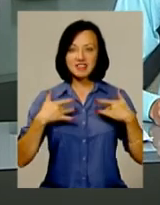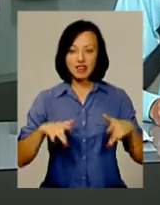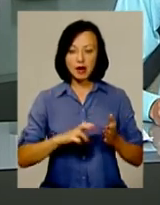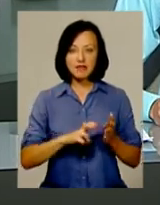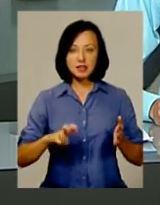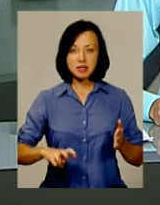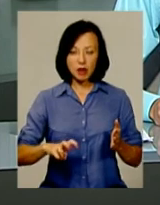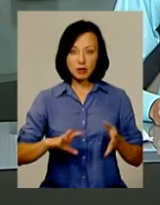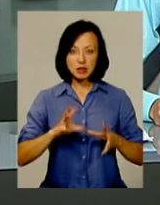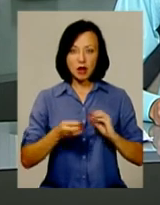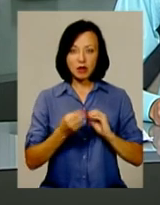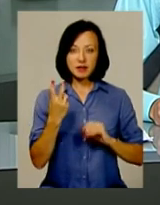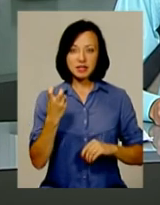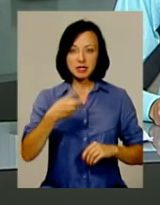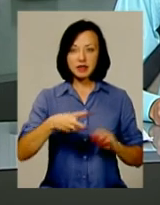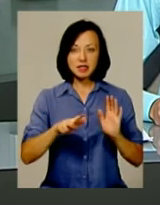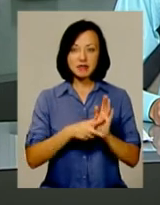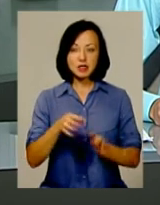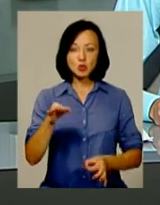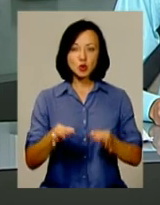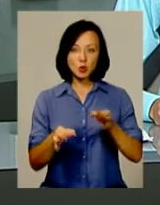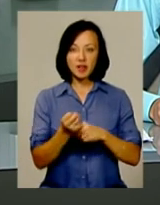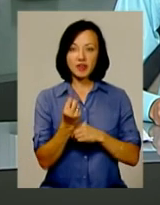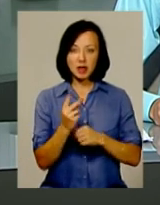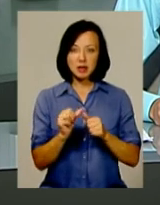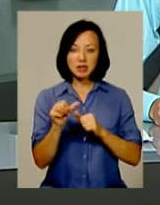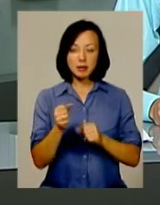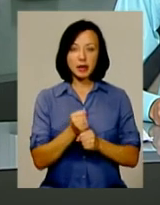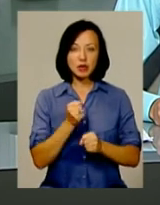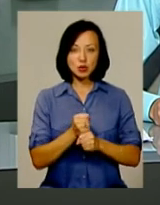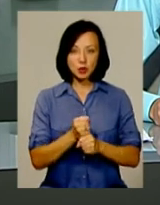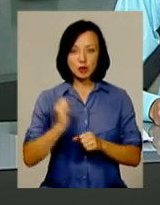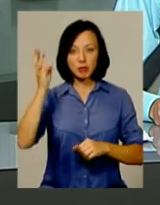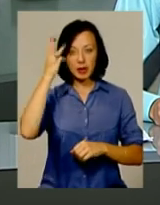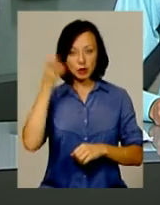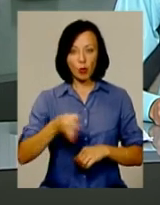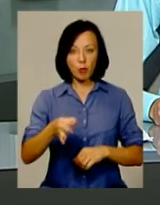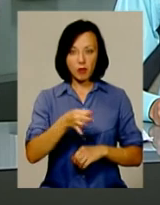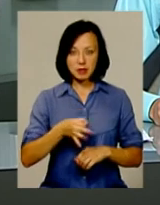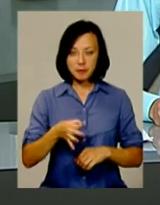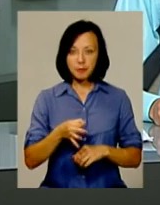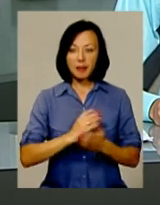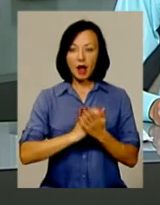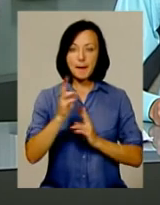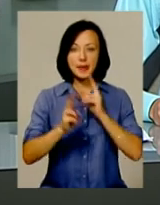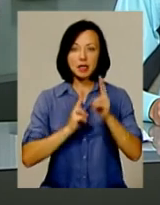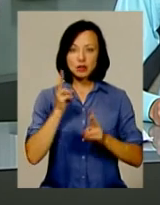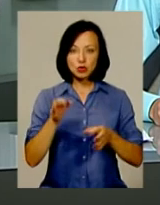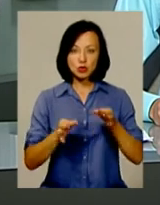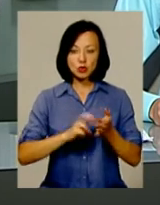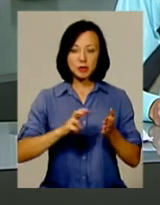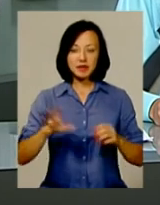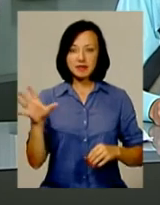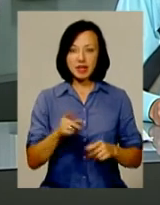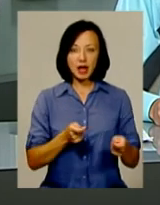відставку загалом 228 суддів. 12 з них працюють у судах Хмельниччини. Зокрема, з апеляційного суду краю піде